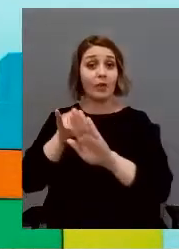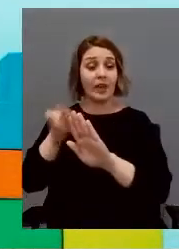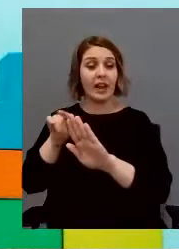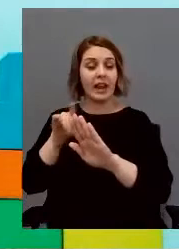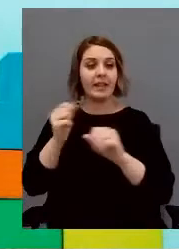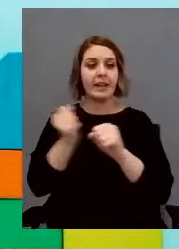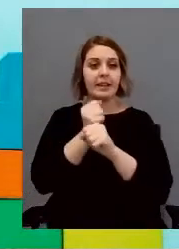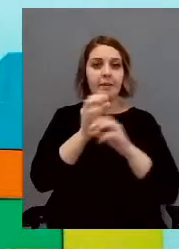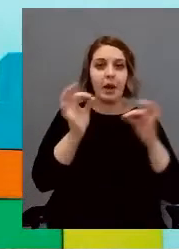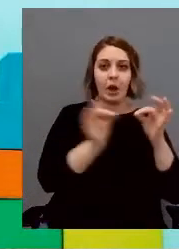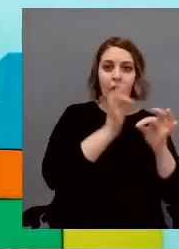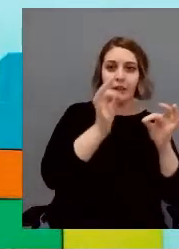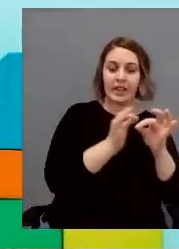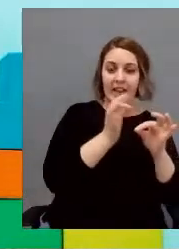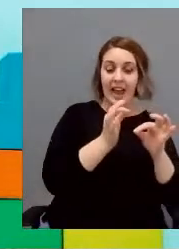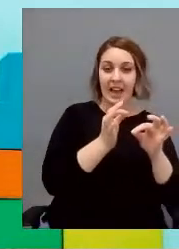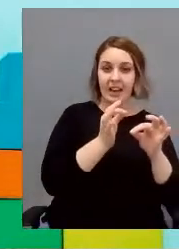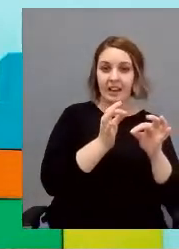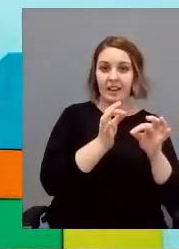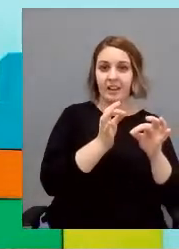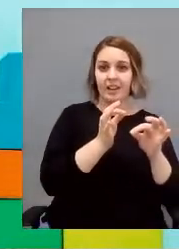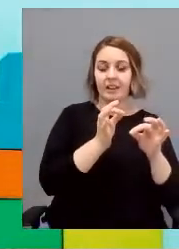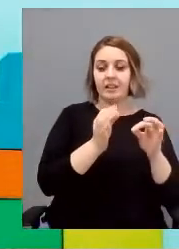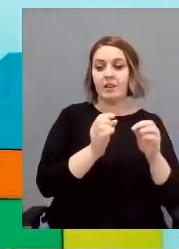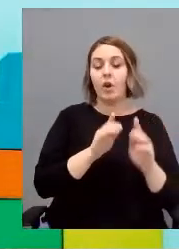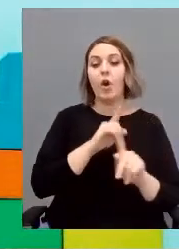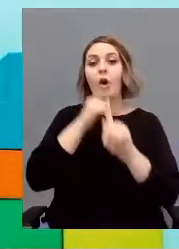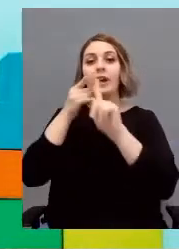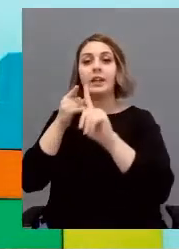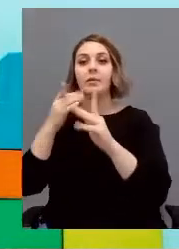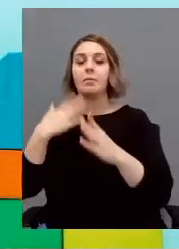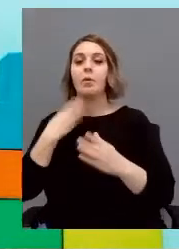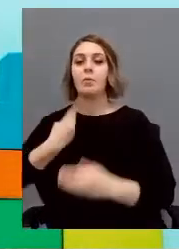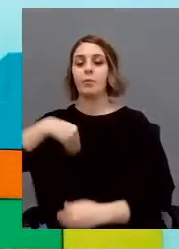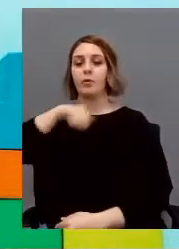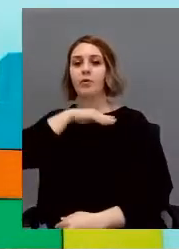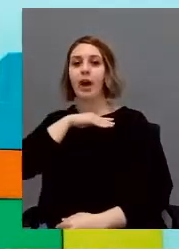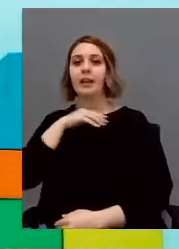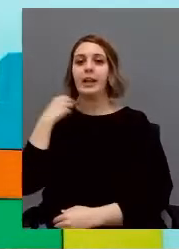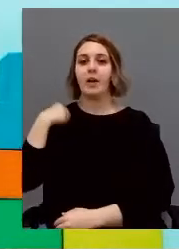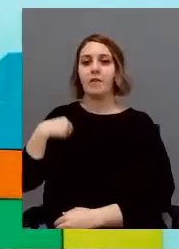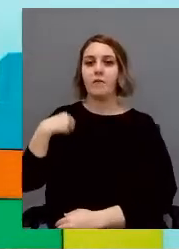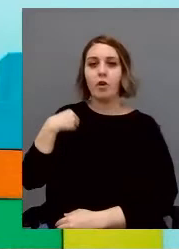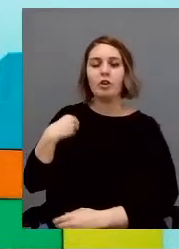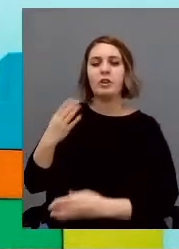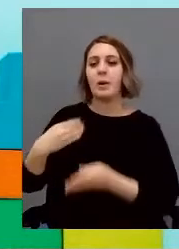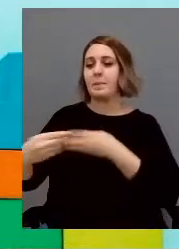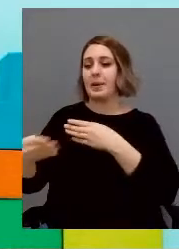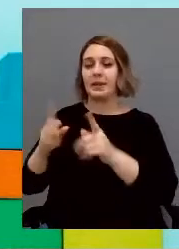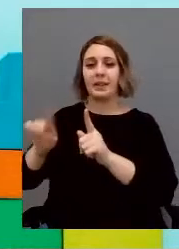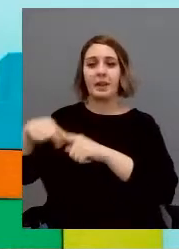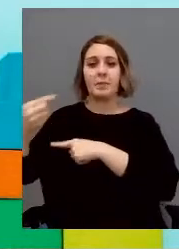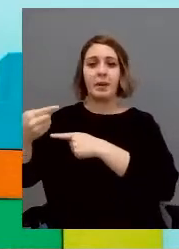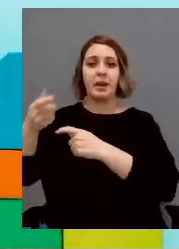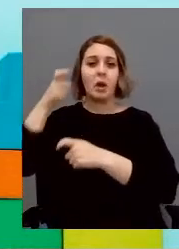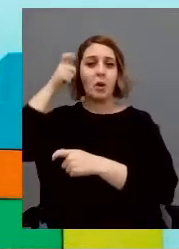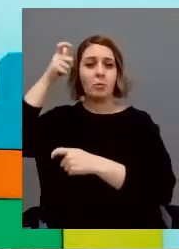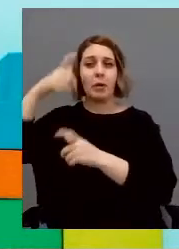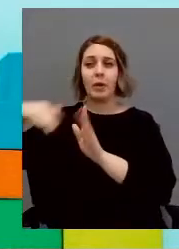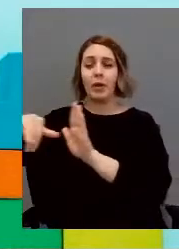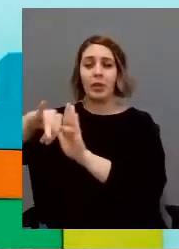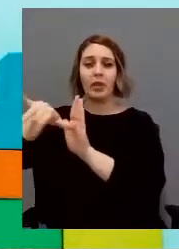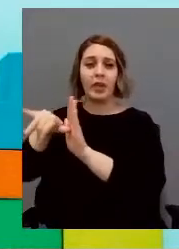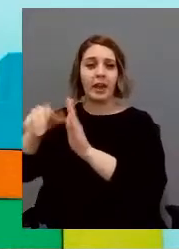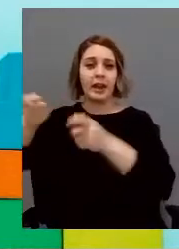telare cascina rossago è creare bufandas bolsos materiali che si vendono negli pueblos alrededor di